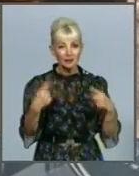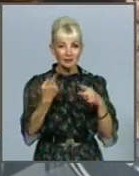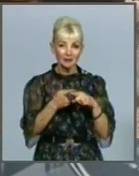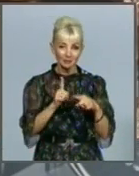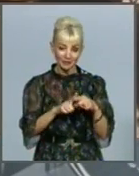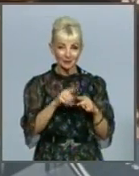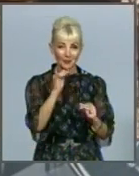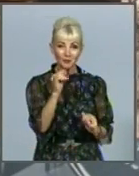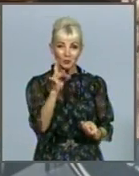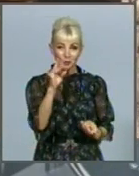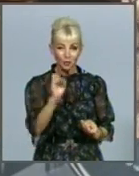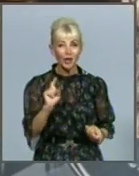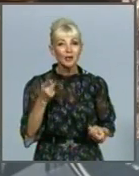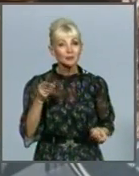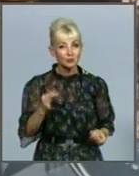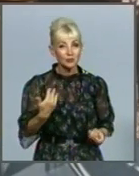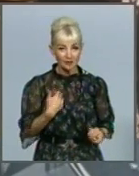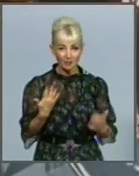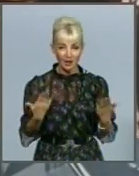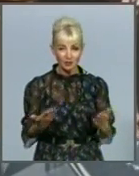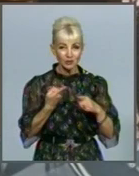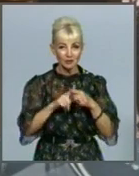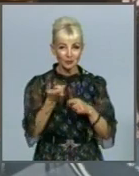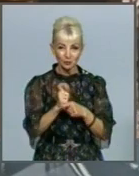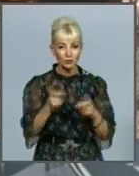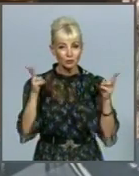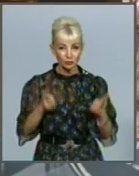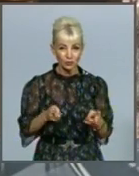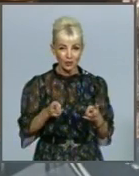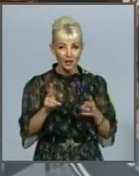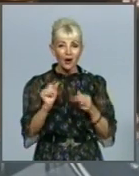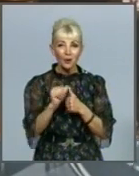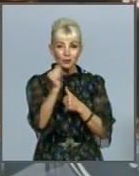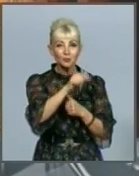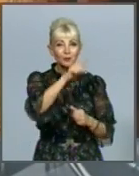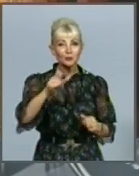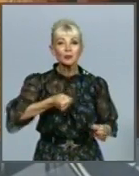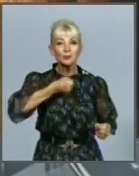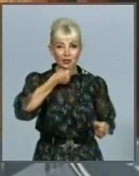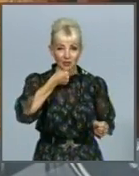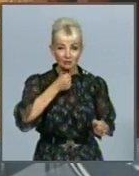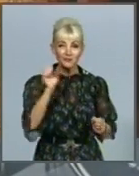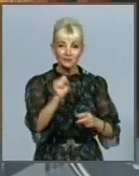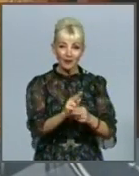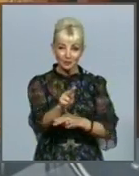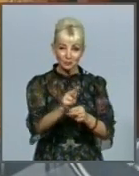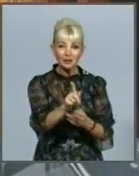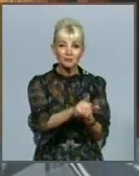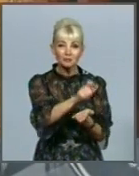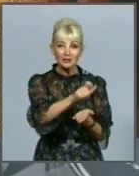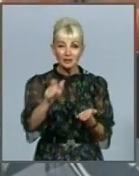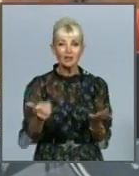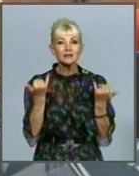цього уроку, тому що нам, звісно, це дуже потрібно, особливо людям пожилим. А навчити пенсіонерів